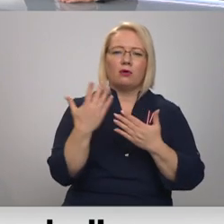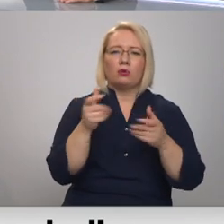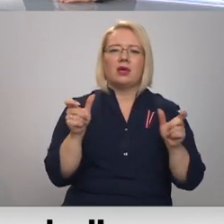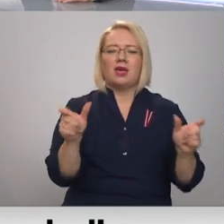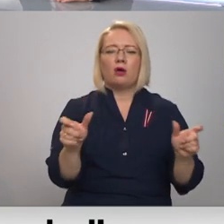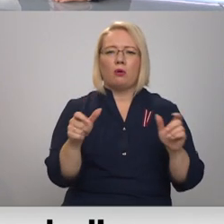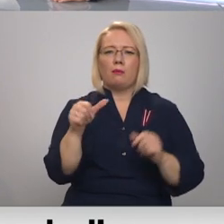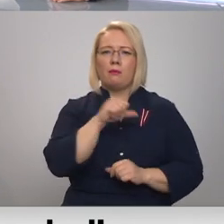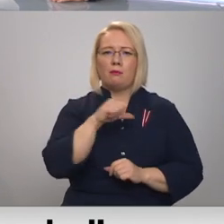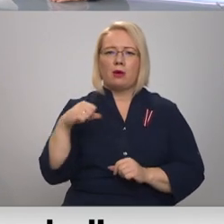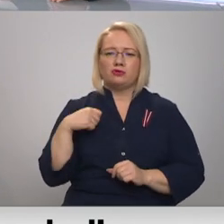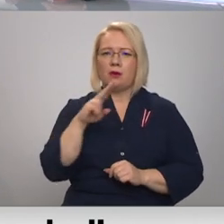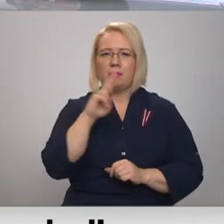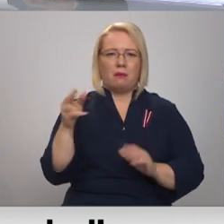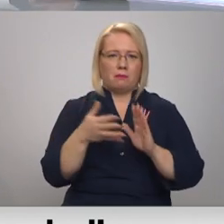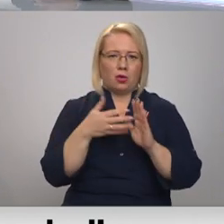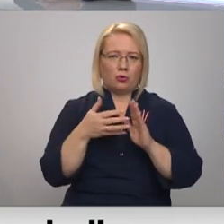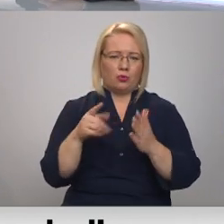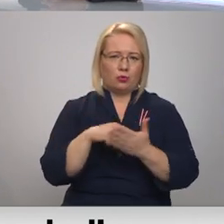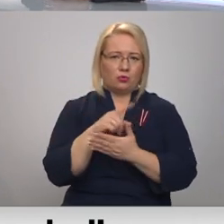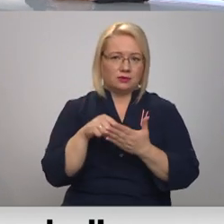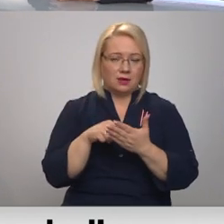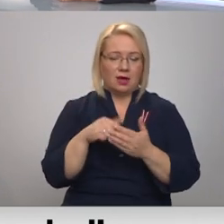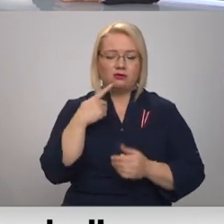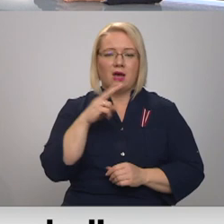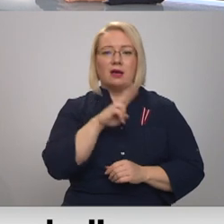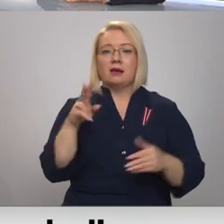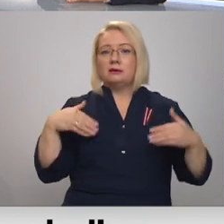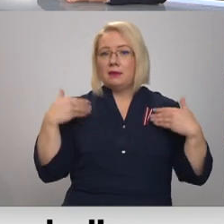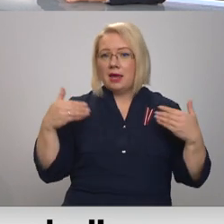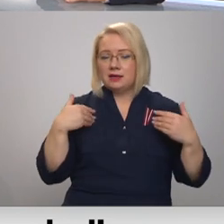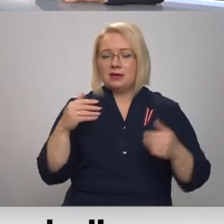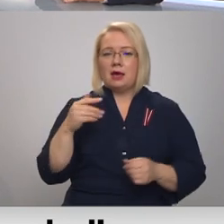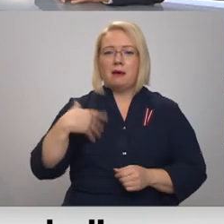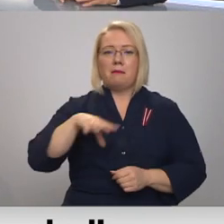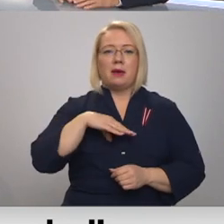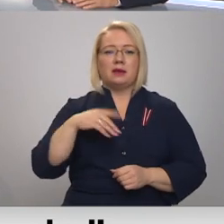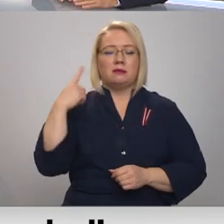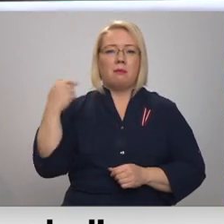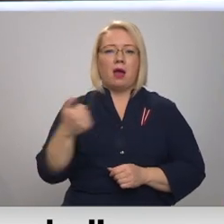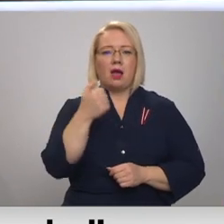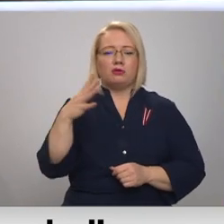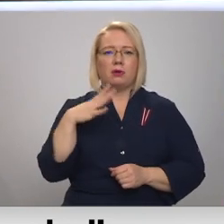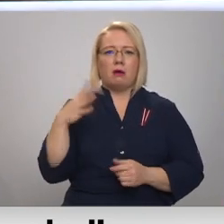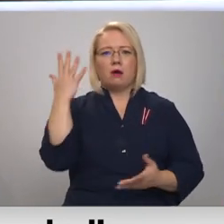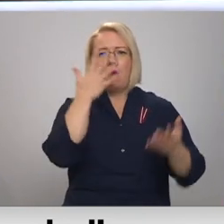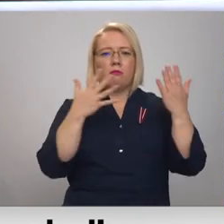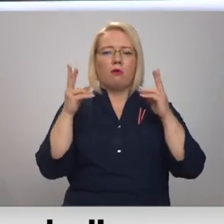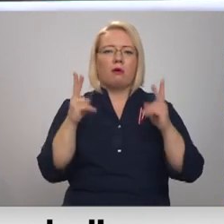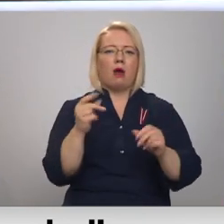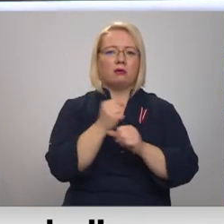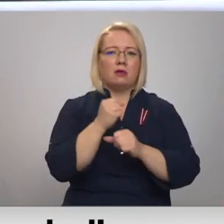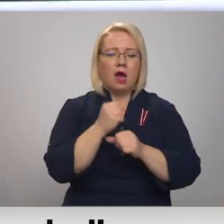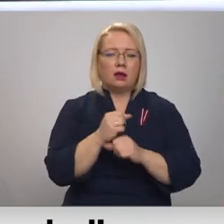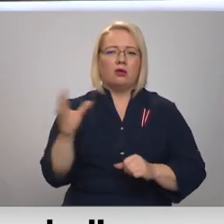jau otro gadu, jums pašam nepietrūksta tajā? Kas priecē? Priecē tas, ka mēs pagājušajā gadā bijām apjukuši. Kā tagad mēs darīsim un